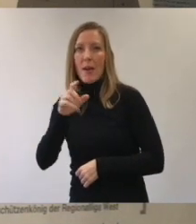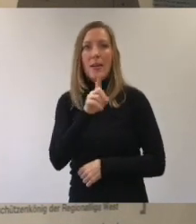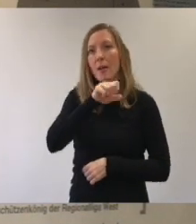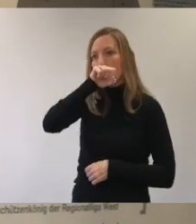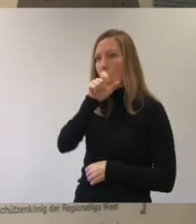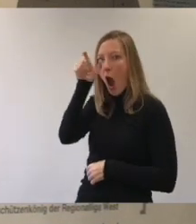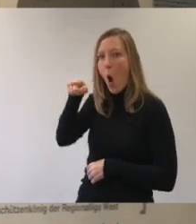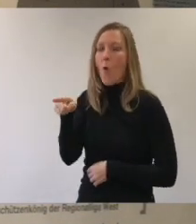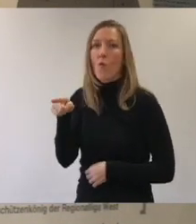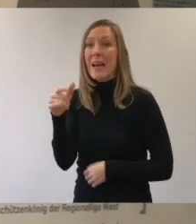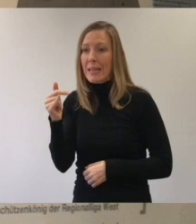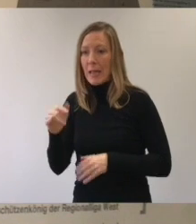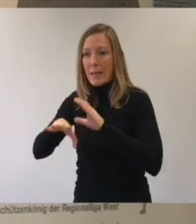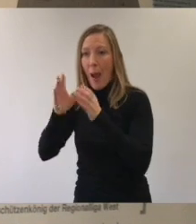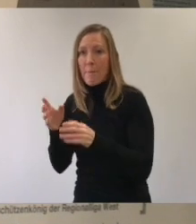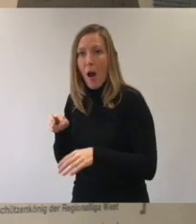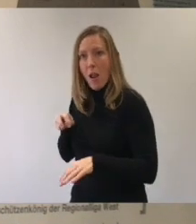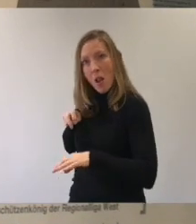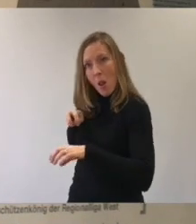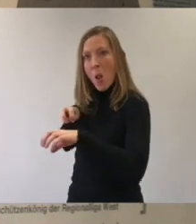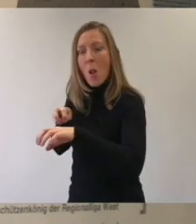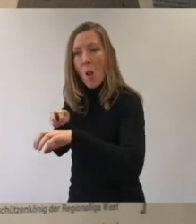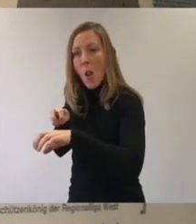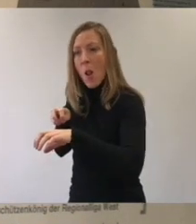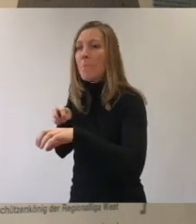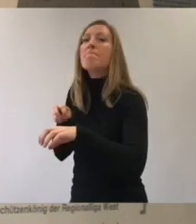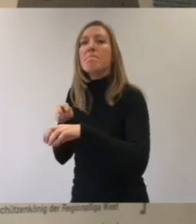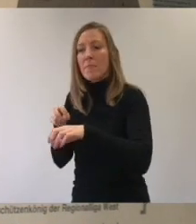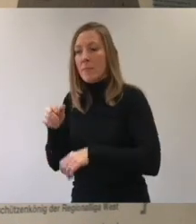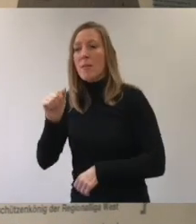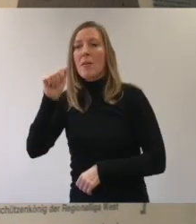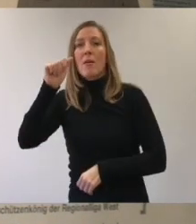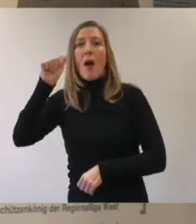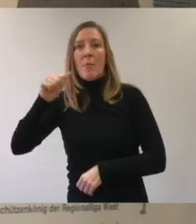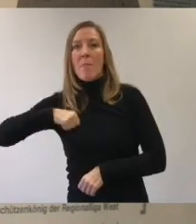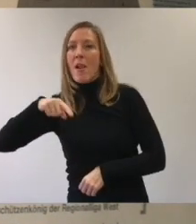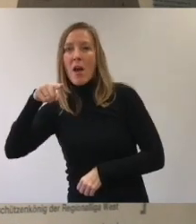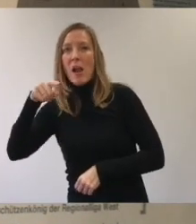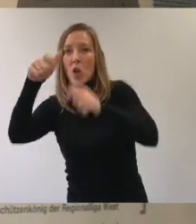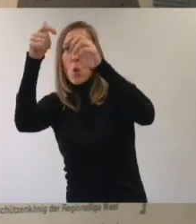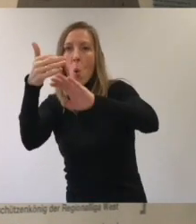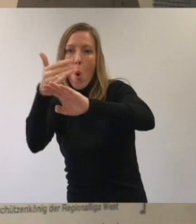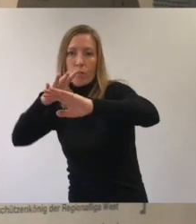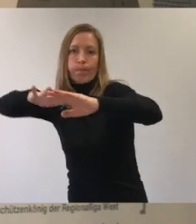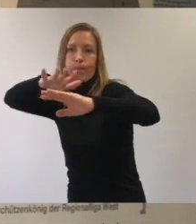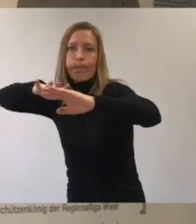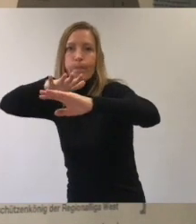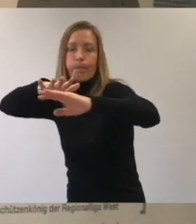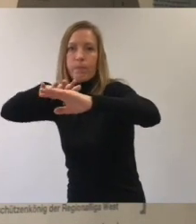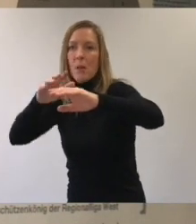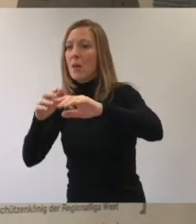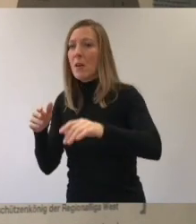Dirk. Er hat jetzt den Ball. Seine Mitspieler sind alle direkt vorm Tor. Fabian Kunze steht weit weg vom Tor.